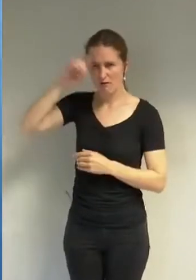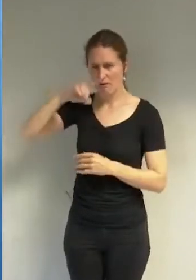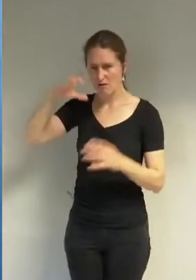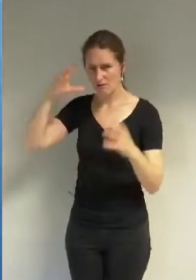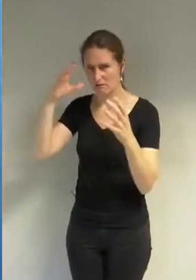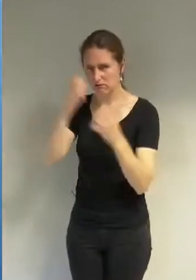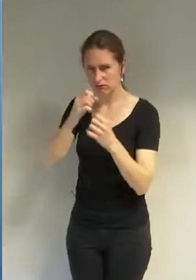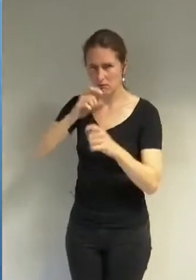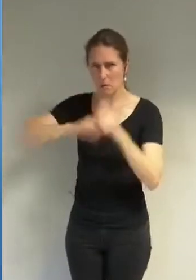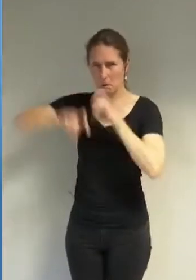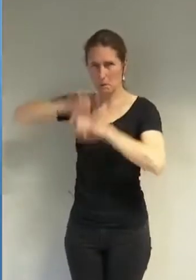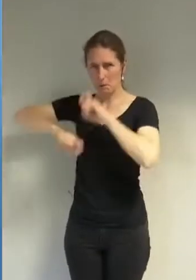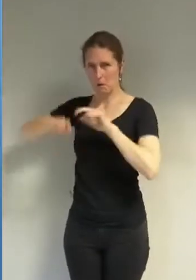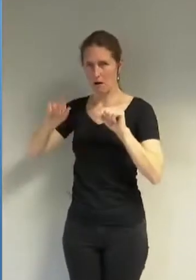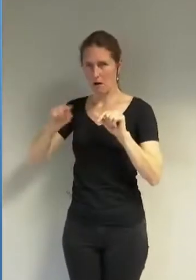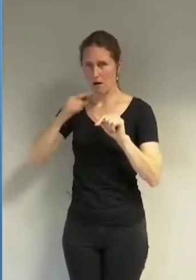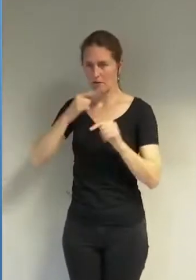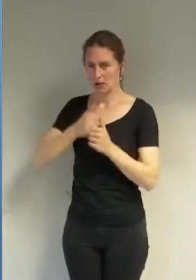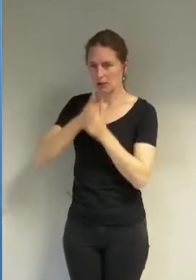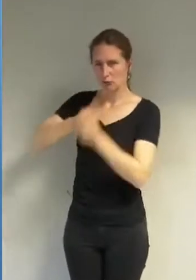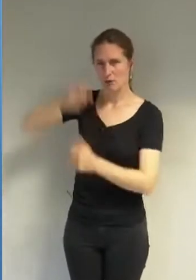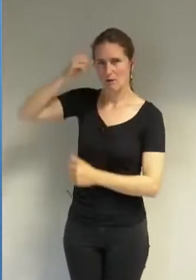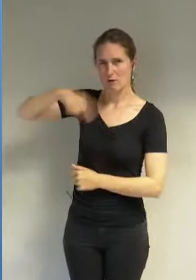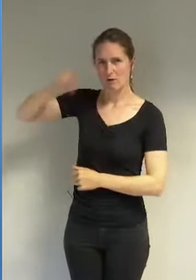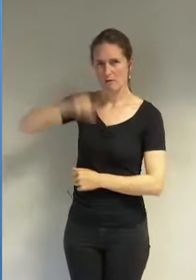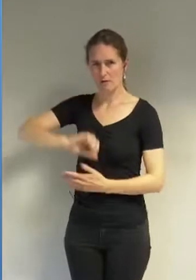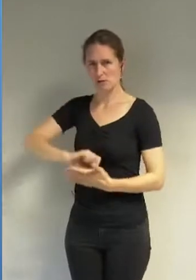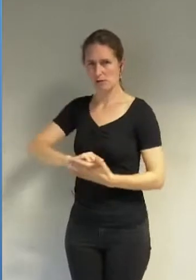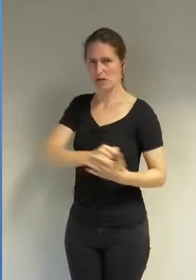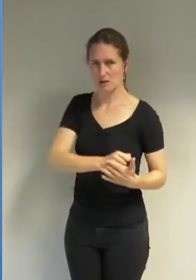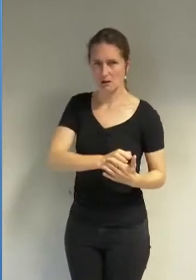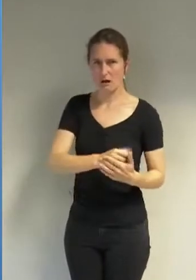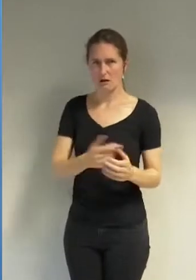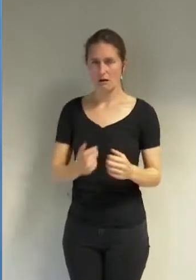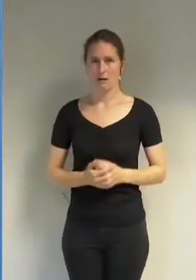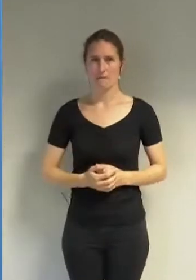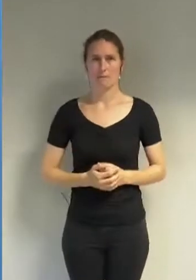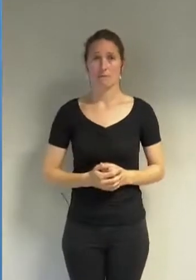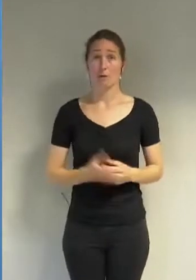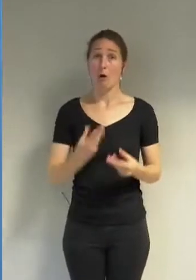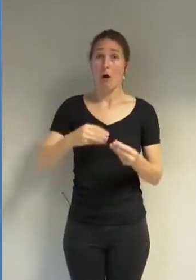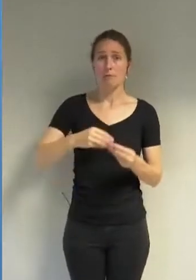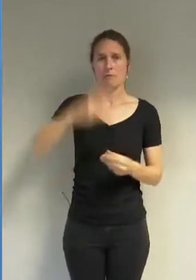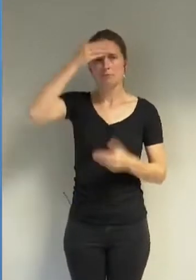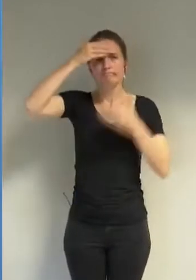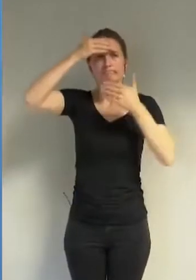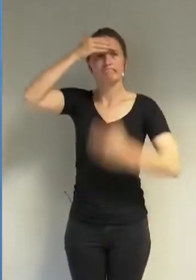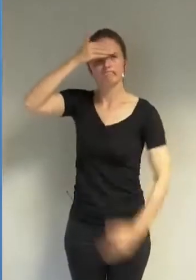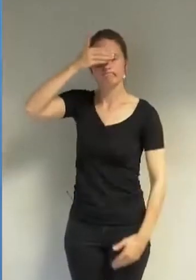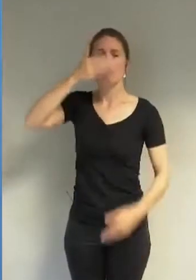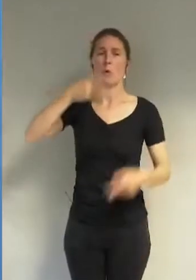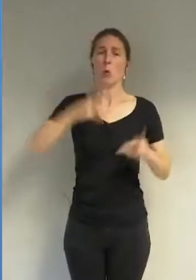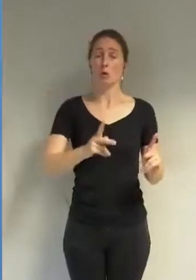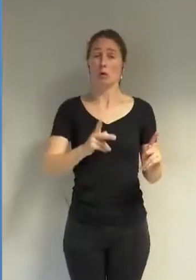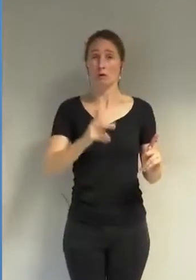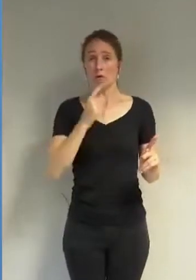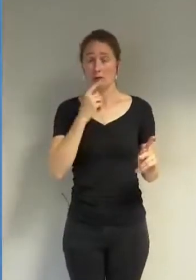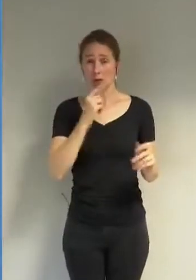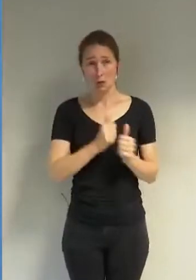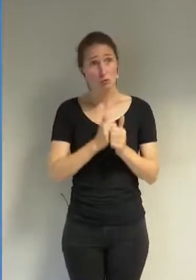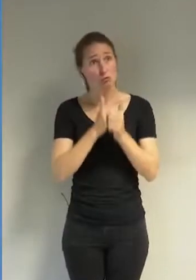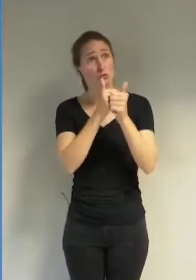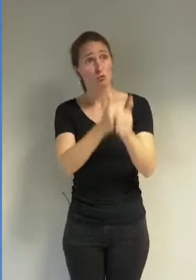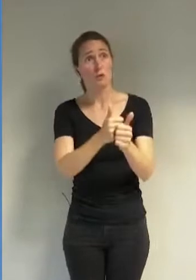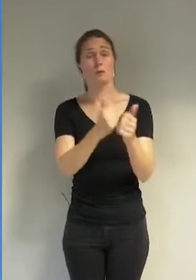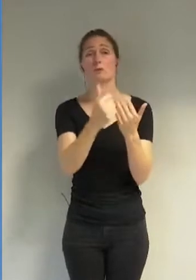et radicale. De plus, autoriser le Burkini ne répond nul au précepte du livre